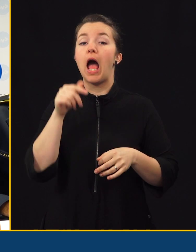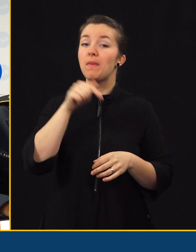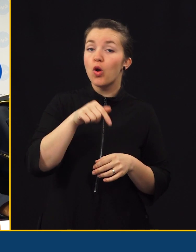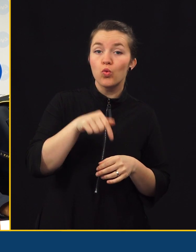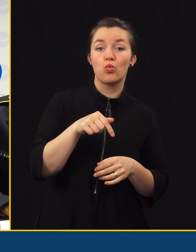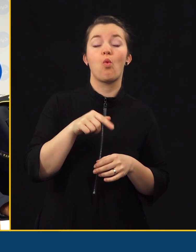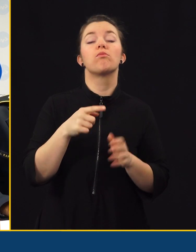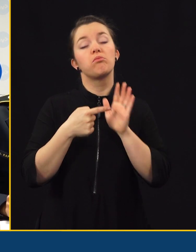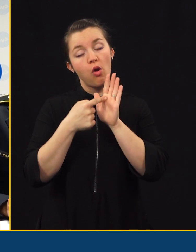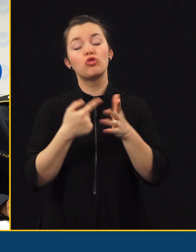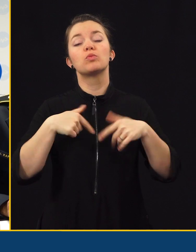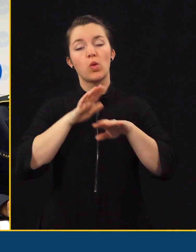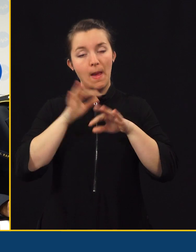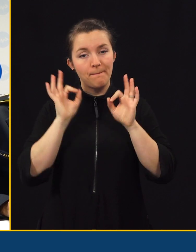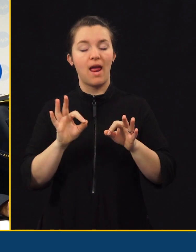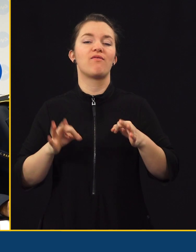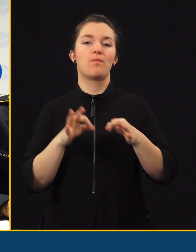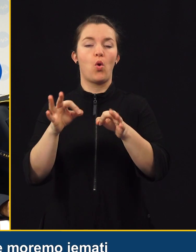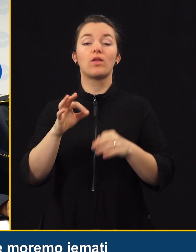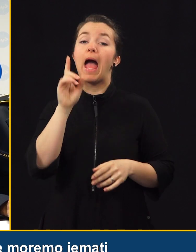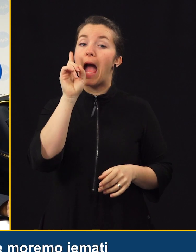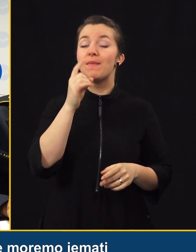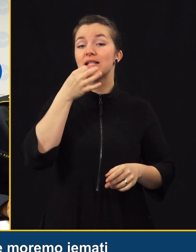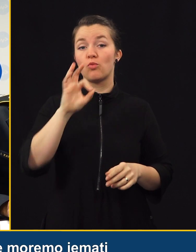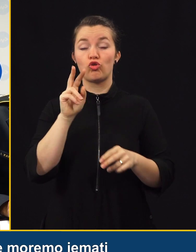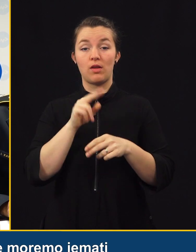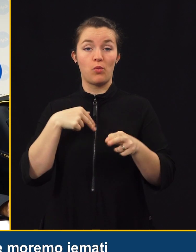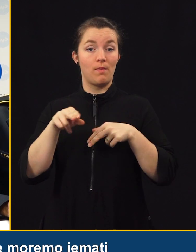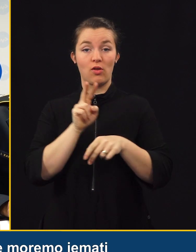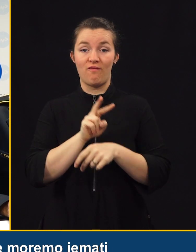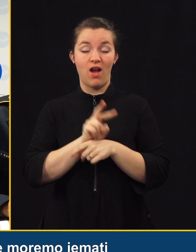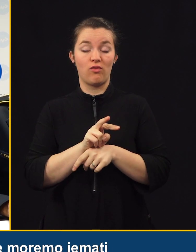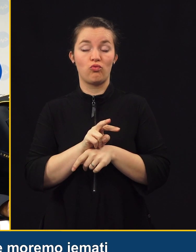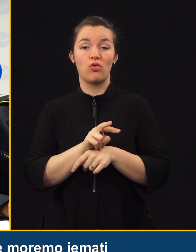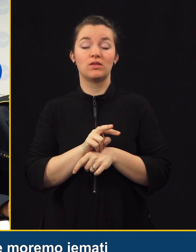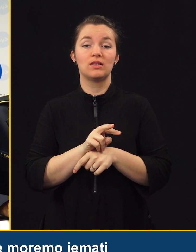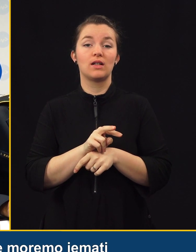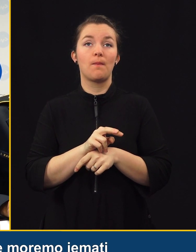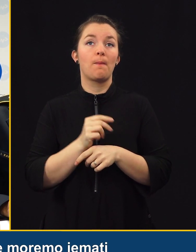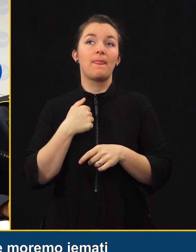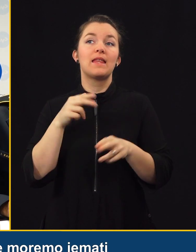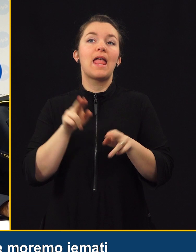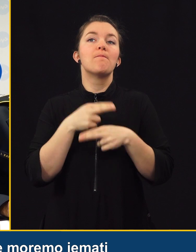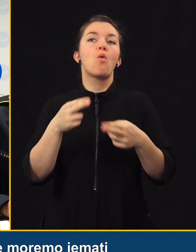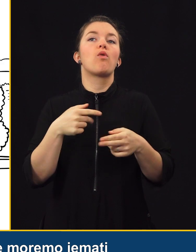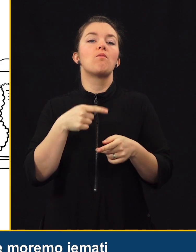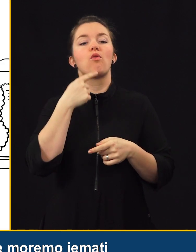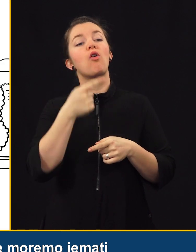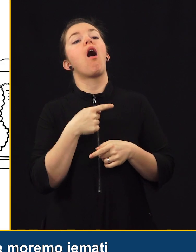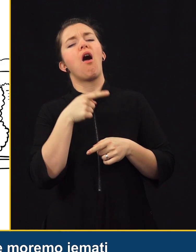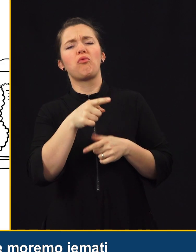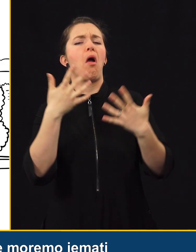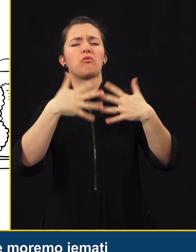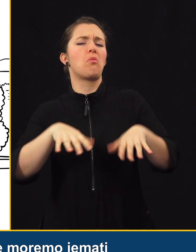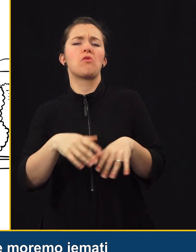pokazatelj, da smo na pravi poti. Vendar pa izboljšanje prometne varnosti nikakor ne moremo imati, da je samo